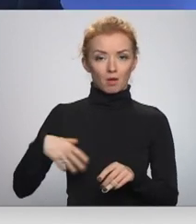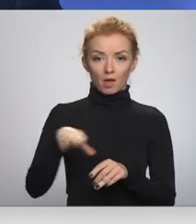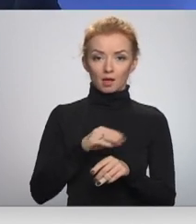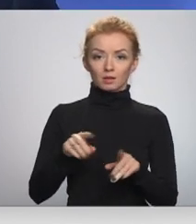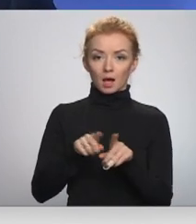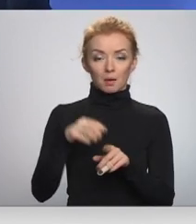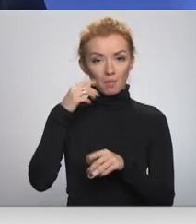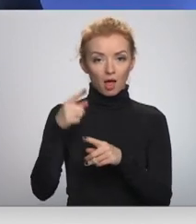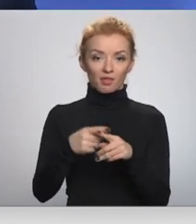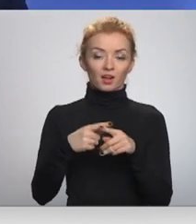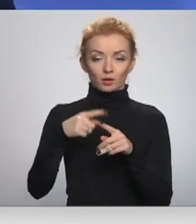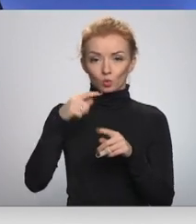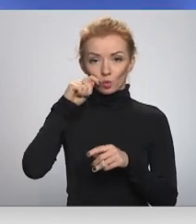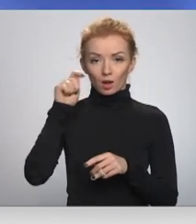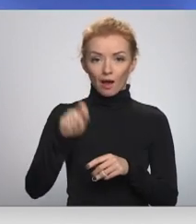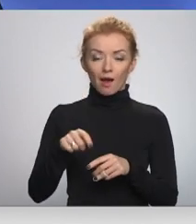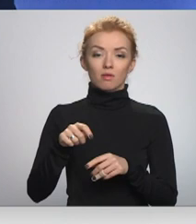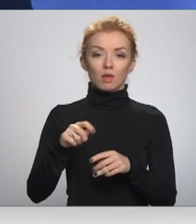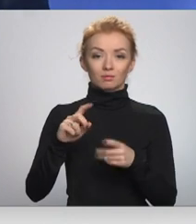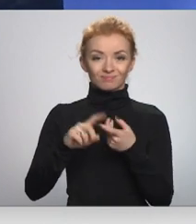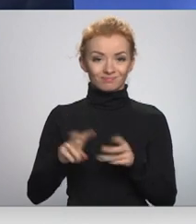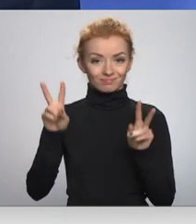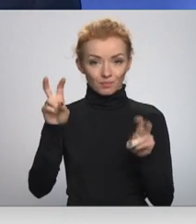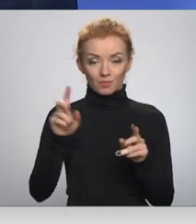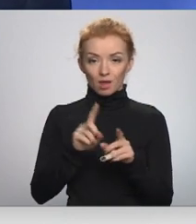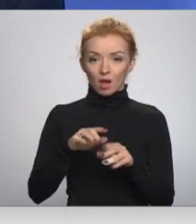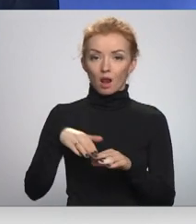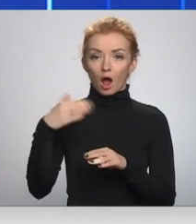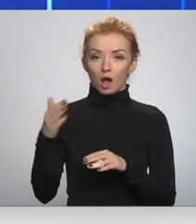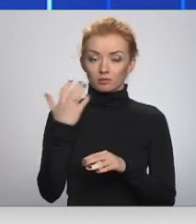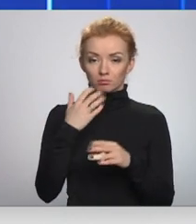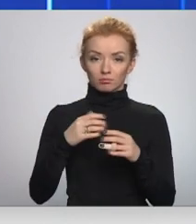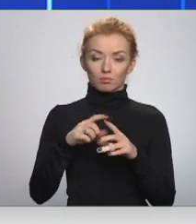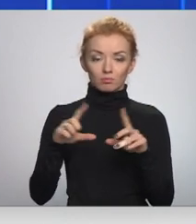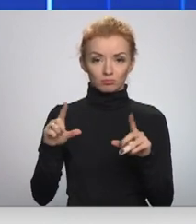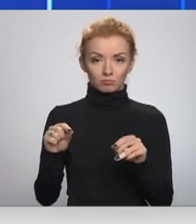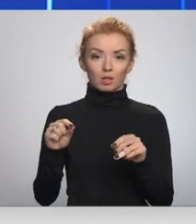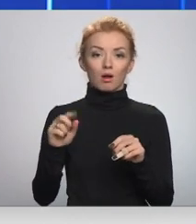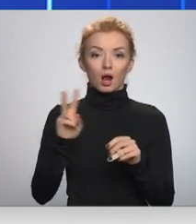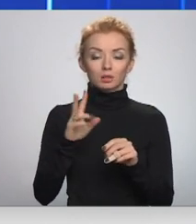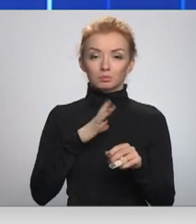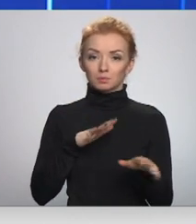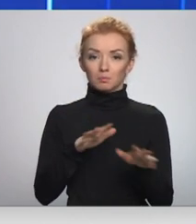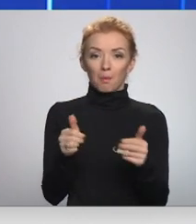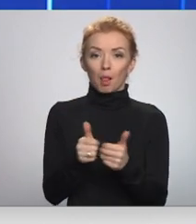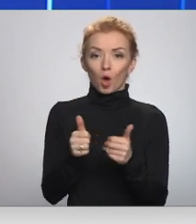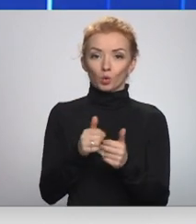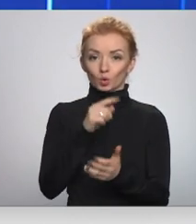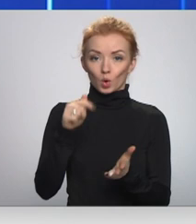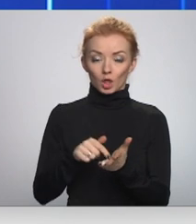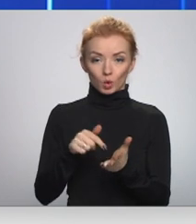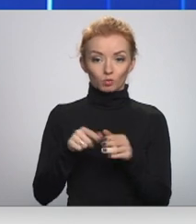Baltkrievijas un Ukraiņas jautājumi ieskanējās arī Latvijas ārpolitikas institūti rīkotajā diskusijā, kas bija blakus notikums šai NATO